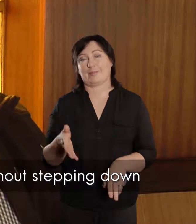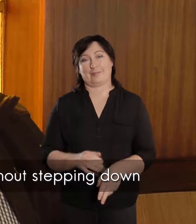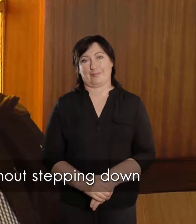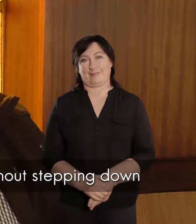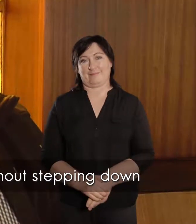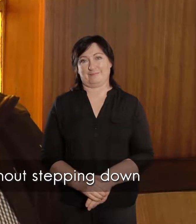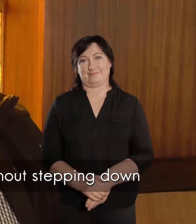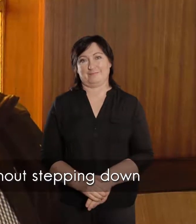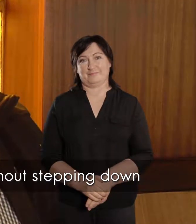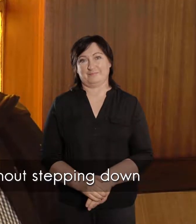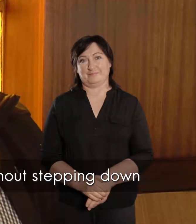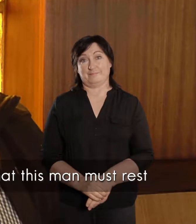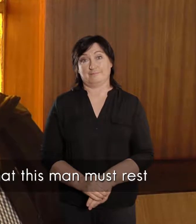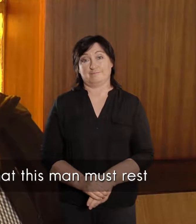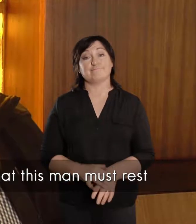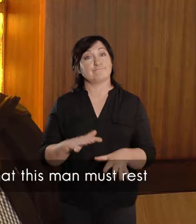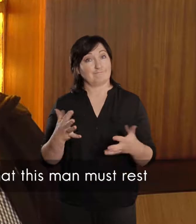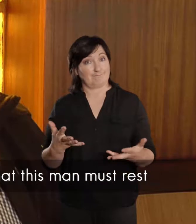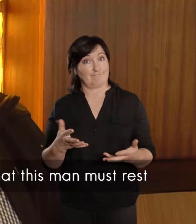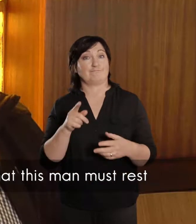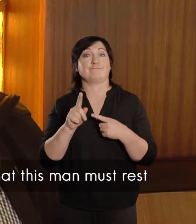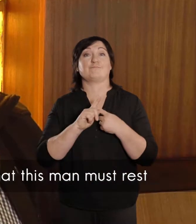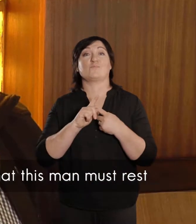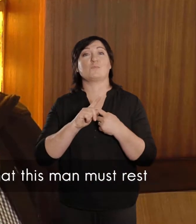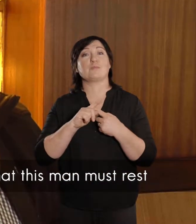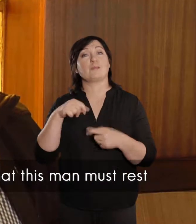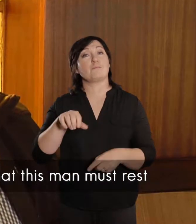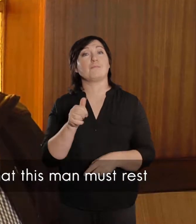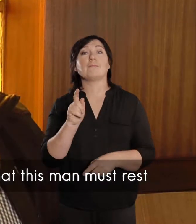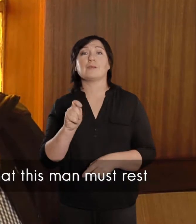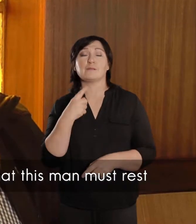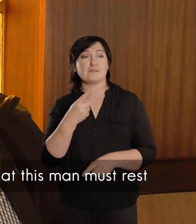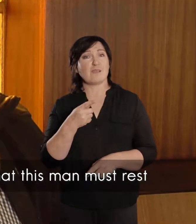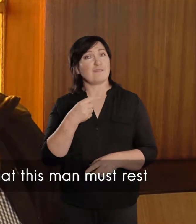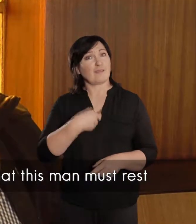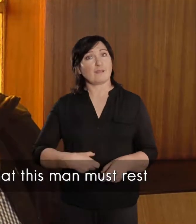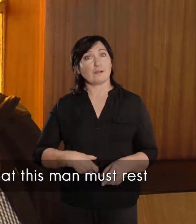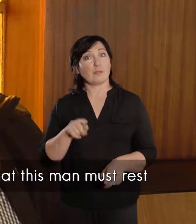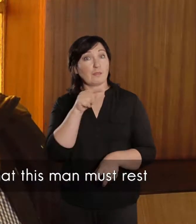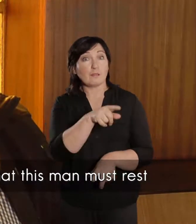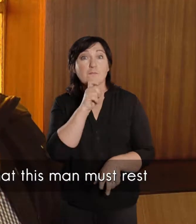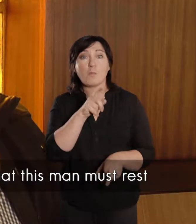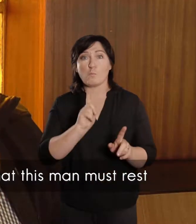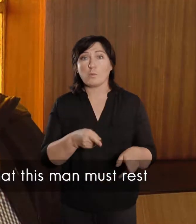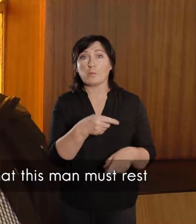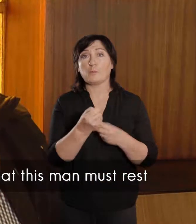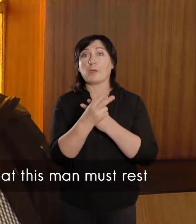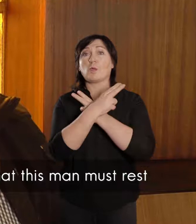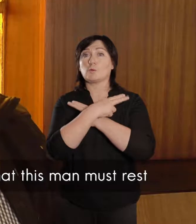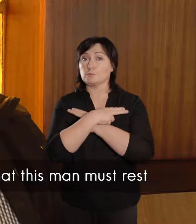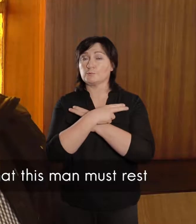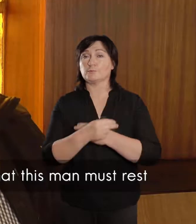gaan. En hy in dat stadium vir die kerkraad gesê het, hierdie man moet nou rus.